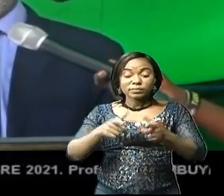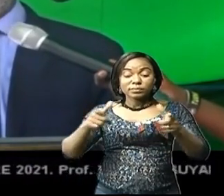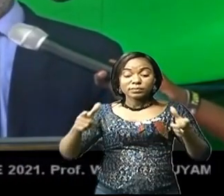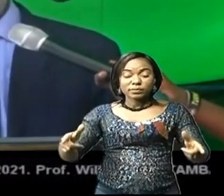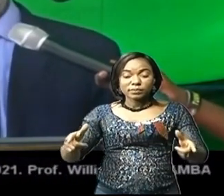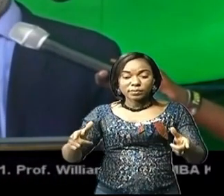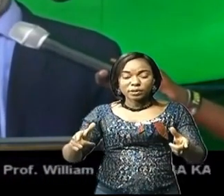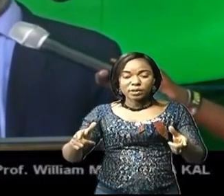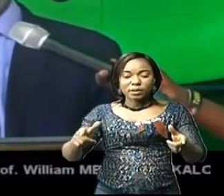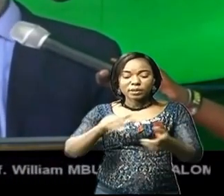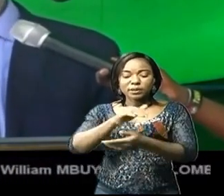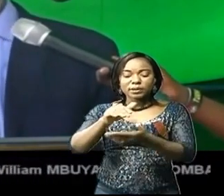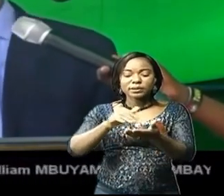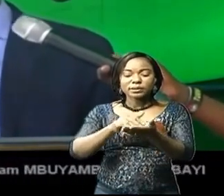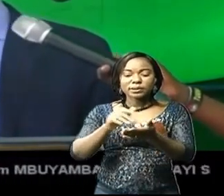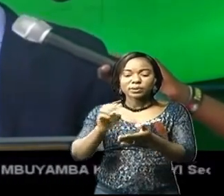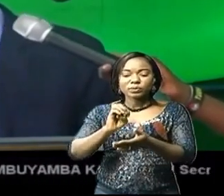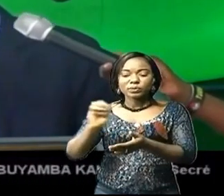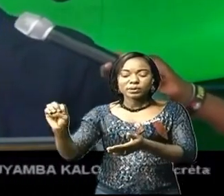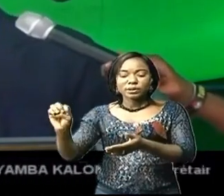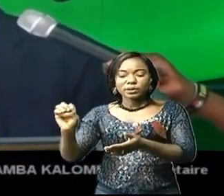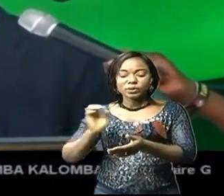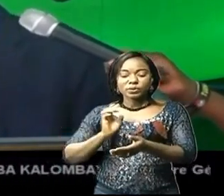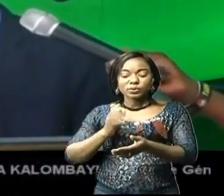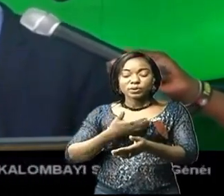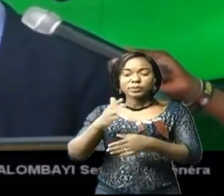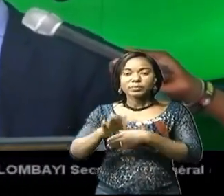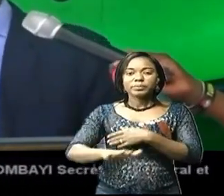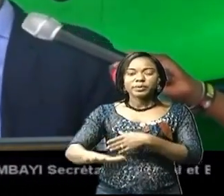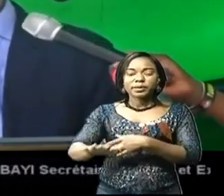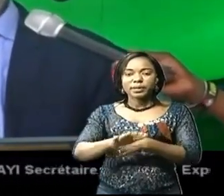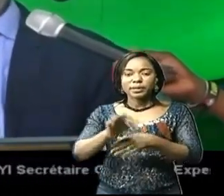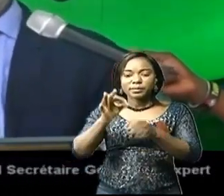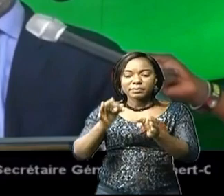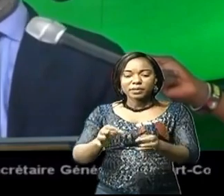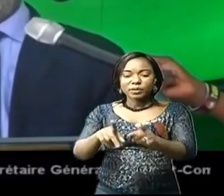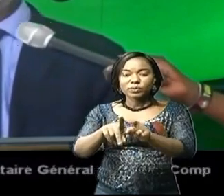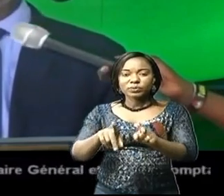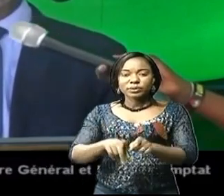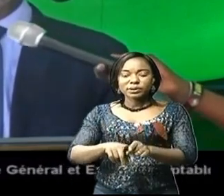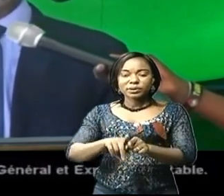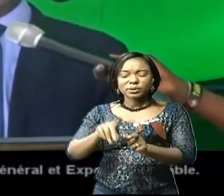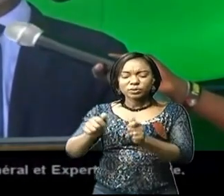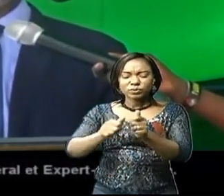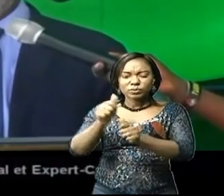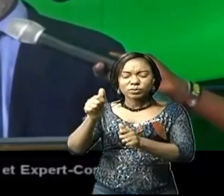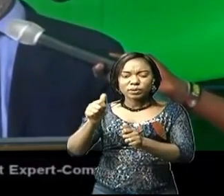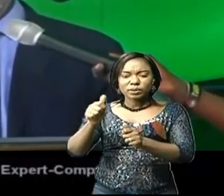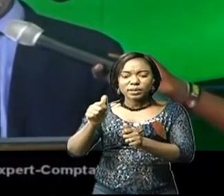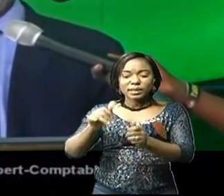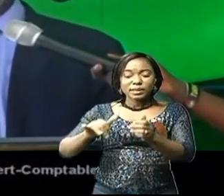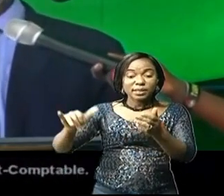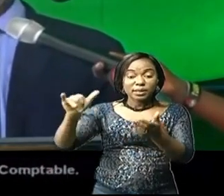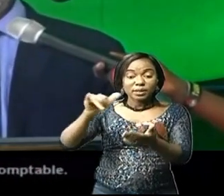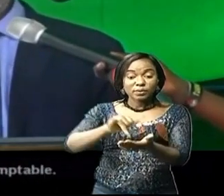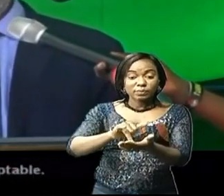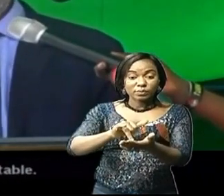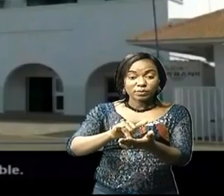centre-ouest de notre pays, mais aussi et surtout un aéroport